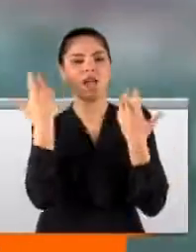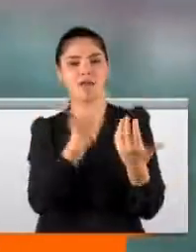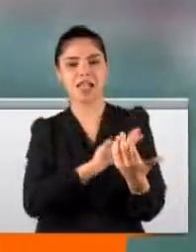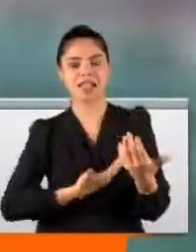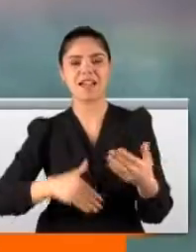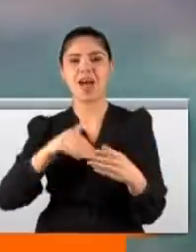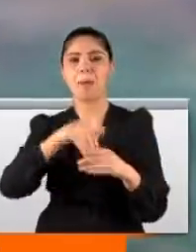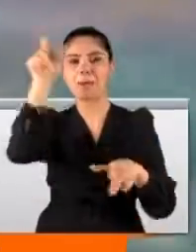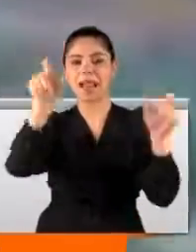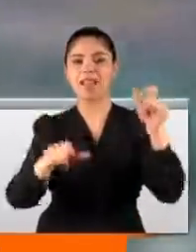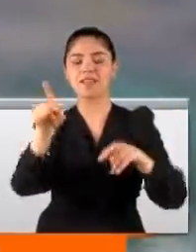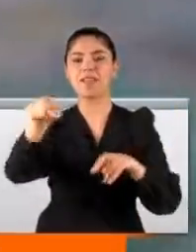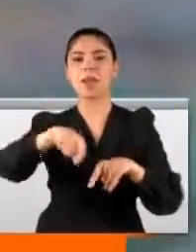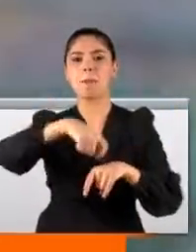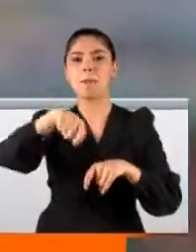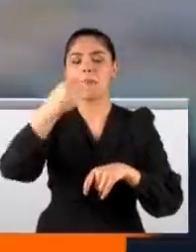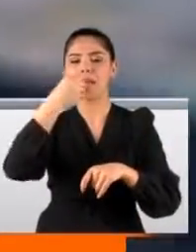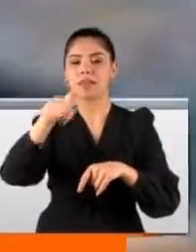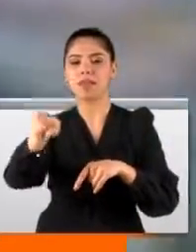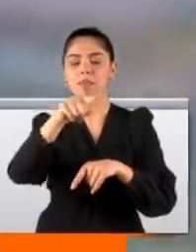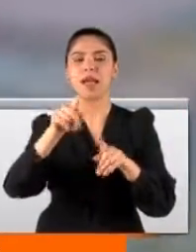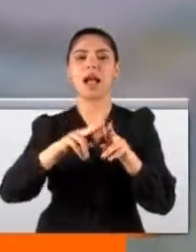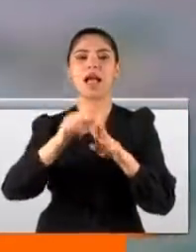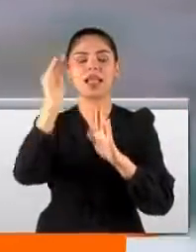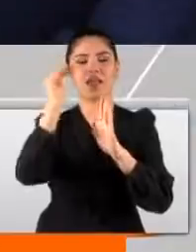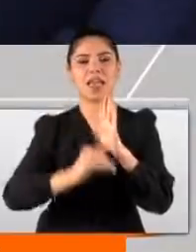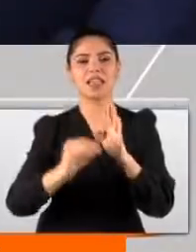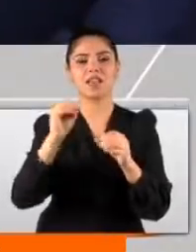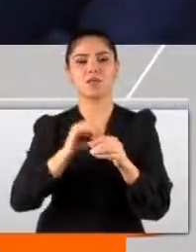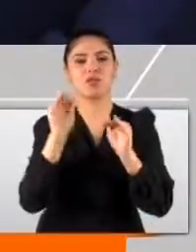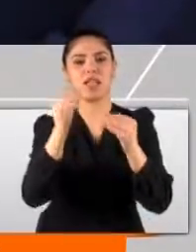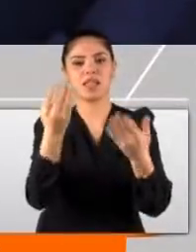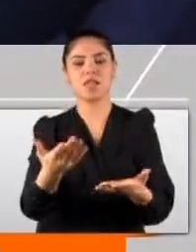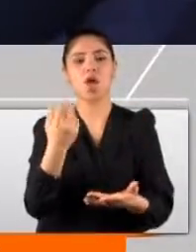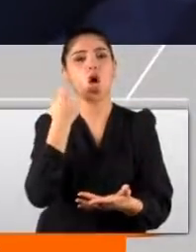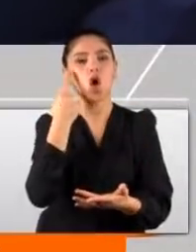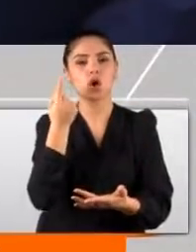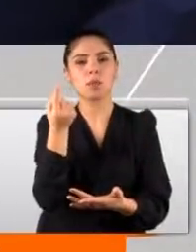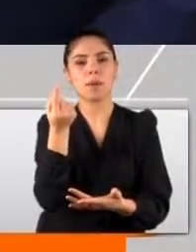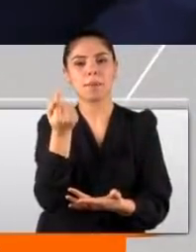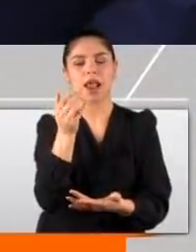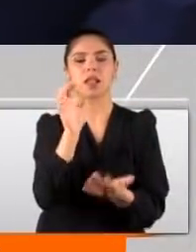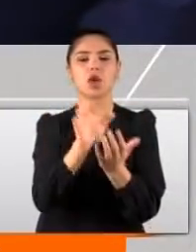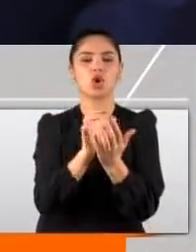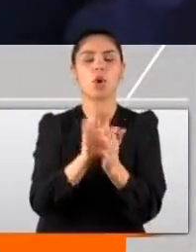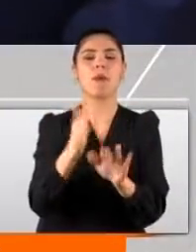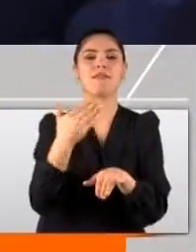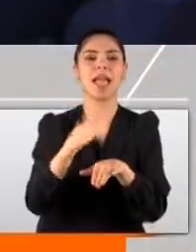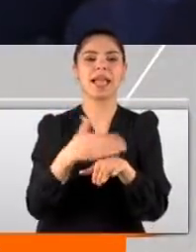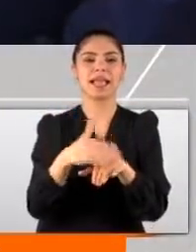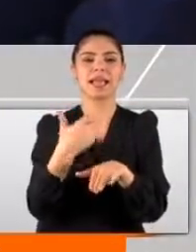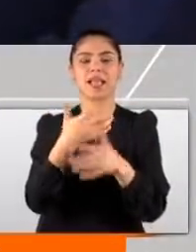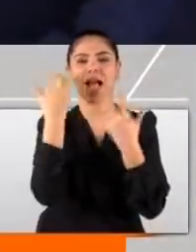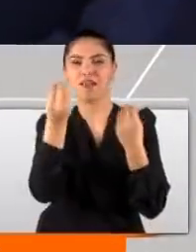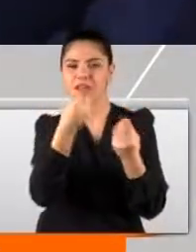vekiller de mamalardaki KDV indirimi için destek vermeye hazır. Hükümetimizden hiç olmazsa köpek yemlerinde, kedi yemlerinde, hayvan